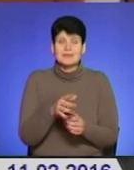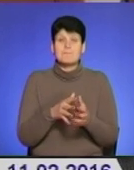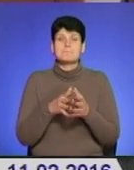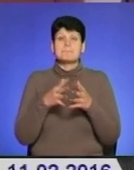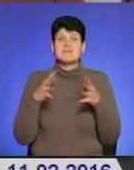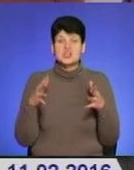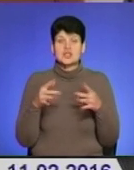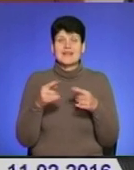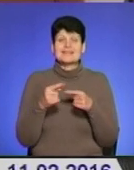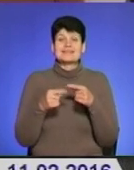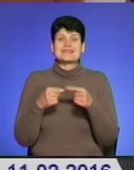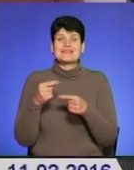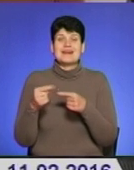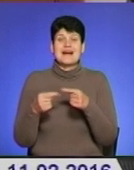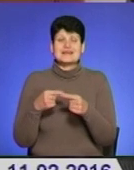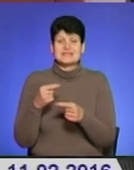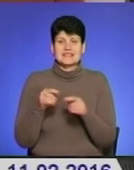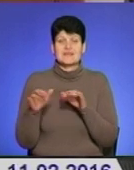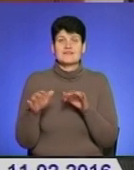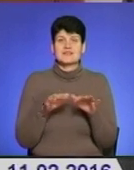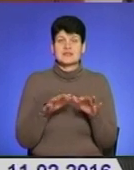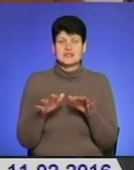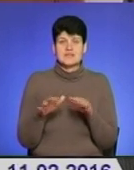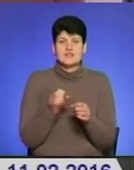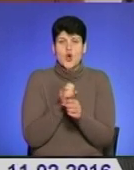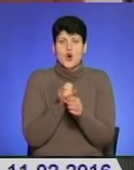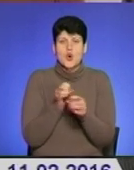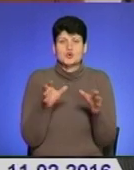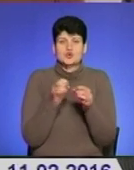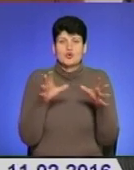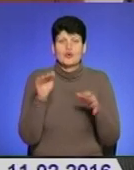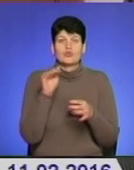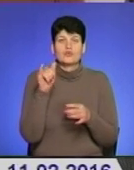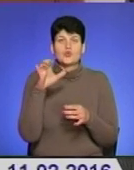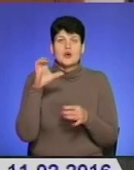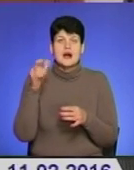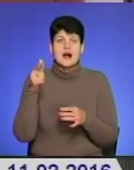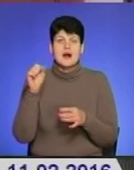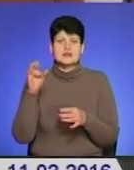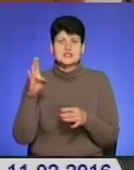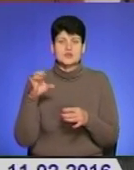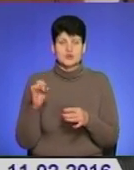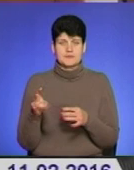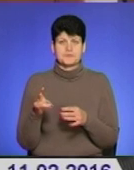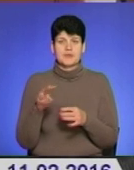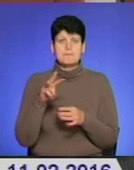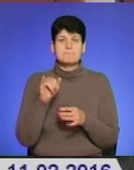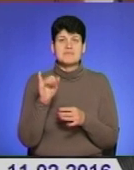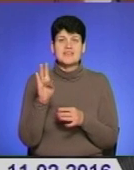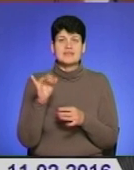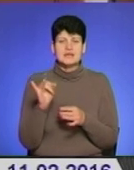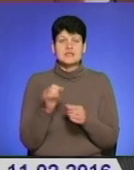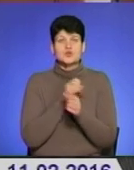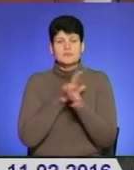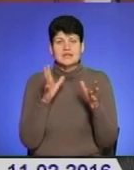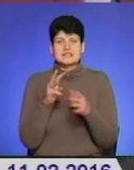наслідки поранення від осколкової, фугасної дії міни, міни сюрпризів,